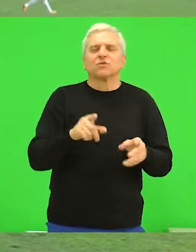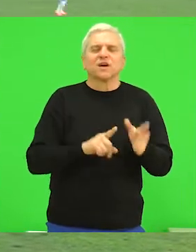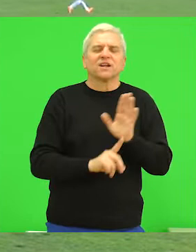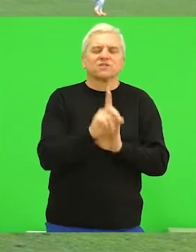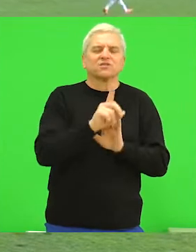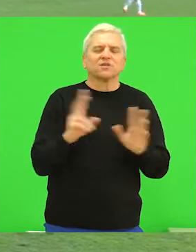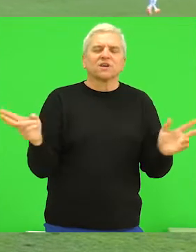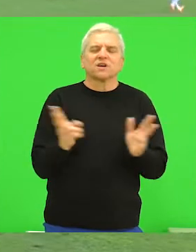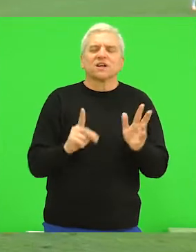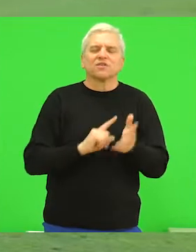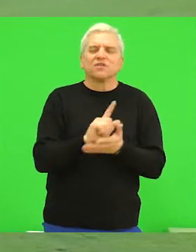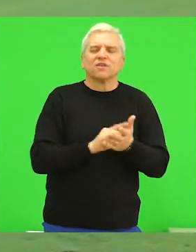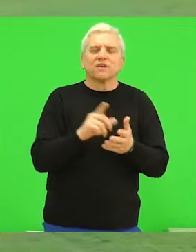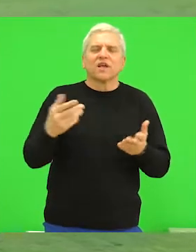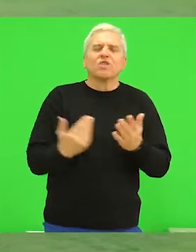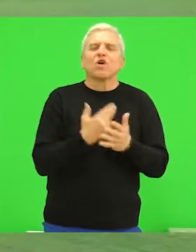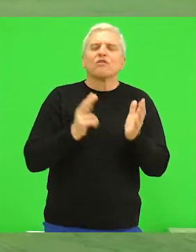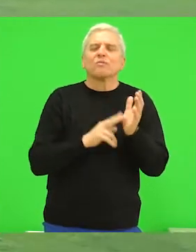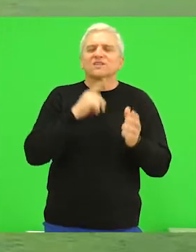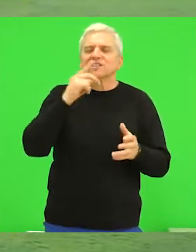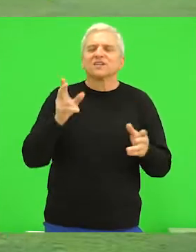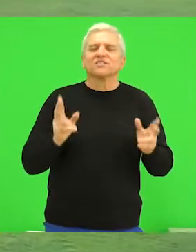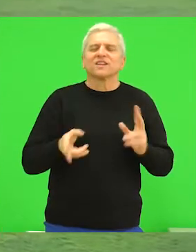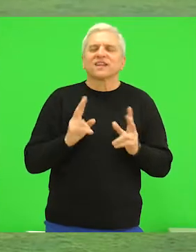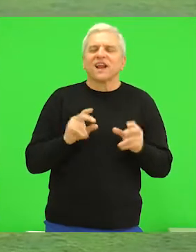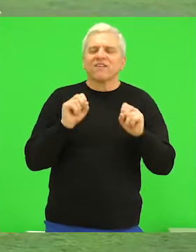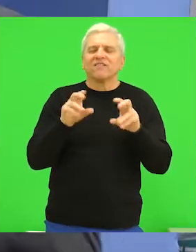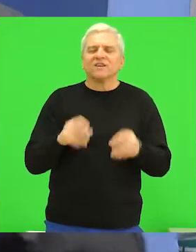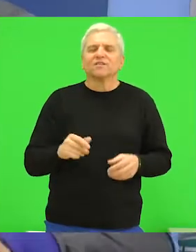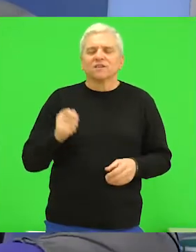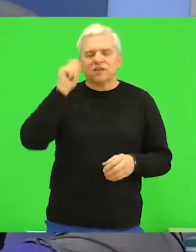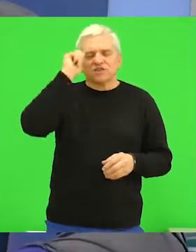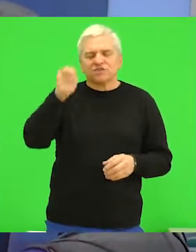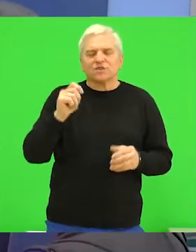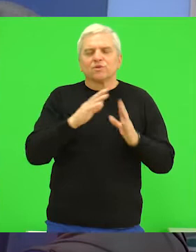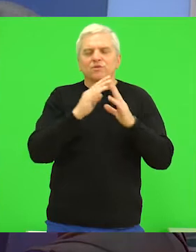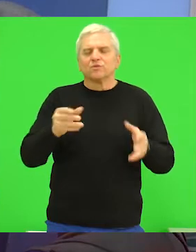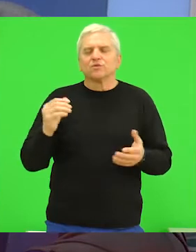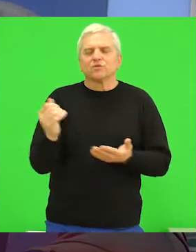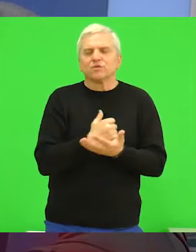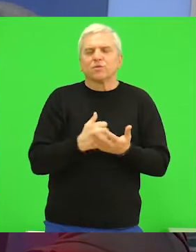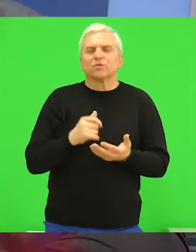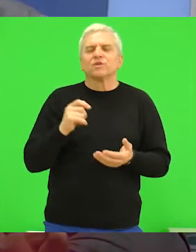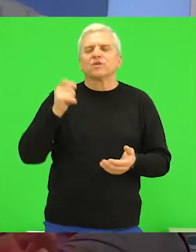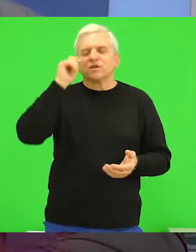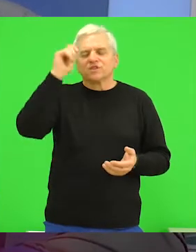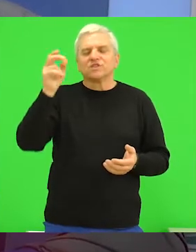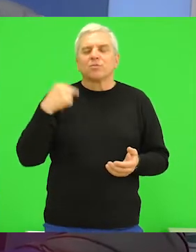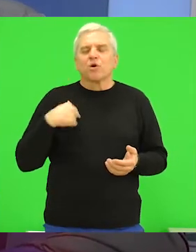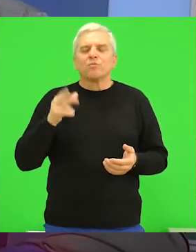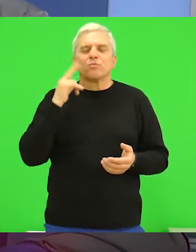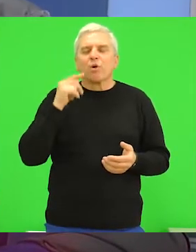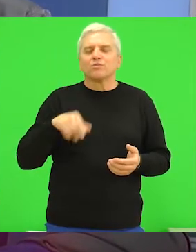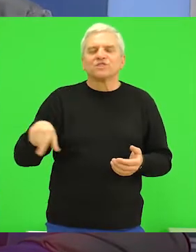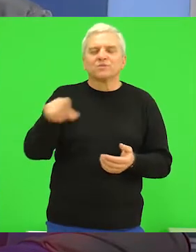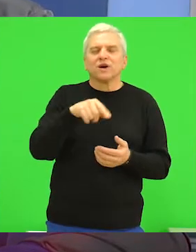rezultiralo vrlo kratkim komentarom šefanova Pazaraca Neška Milovanovića. Čestito bi domaćinu na pobedi, čestito bi mojim momcima